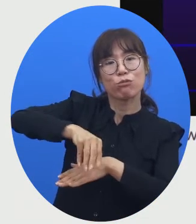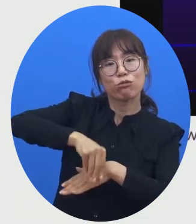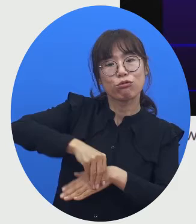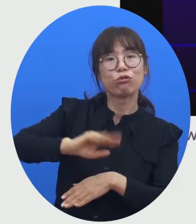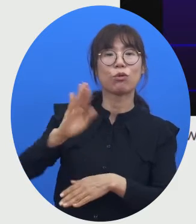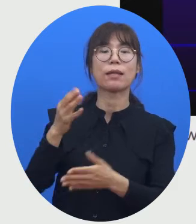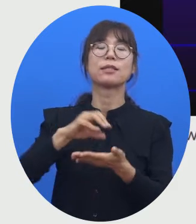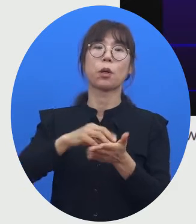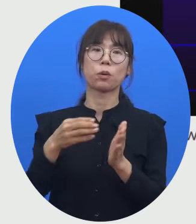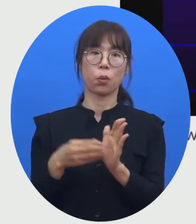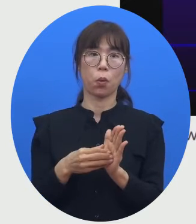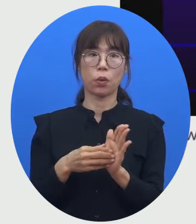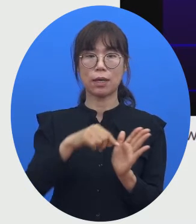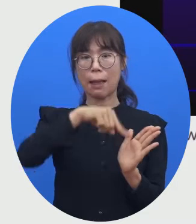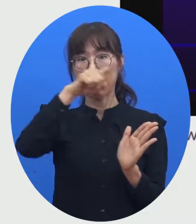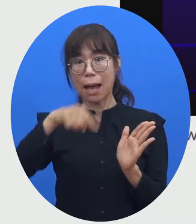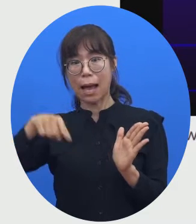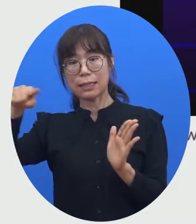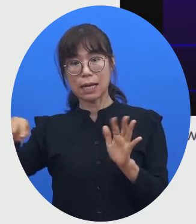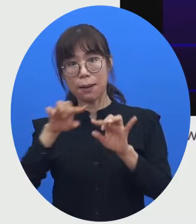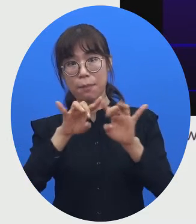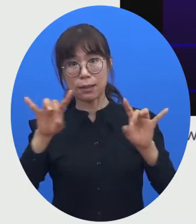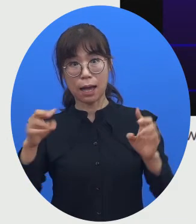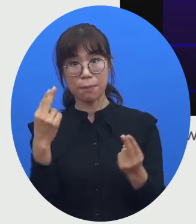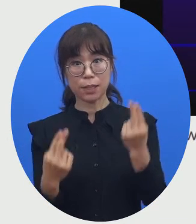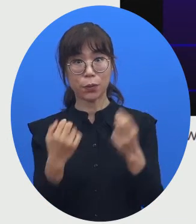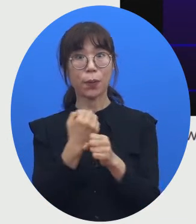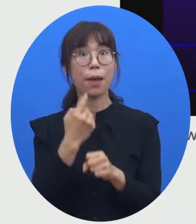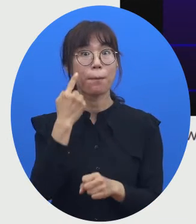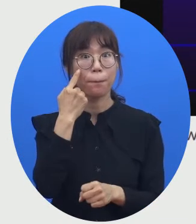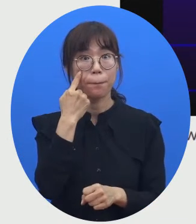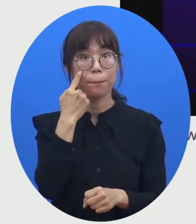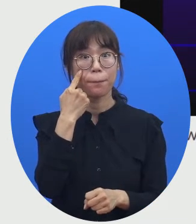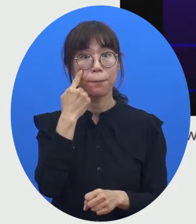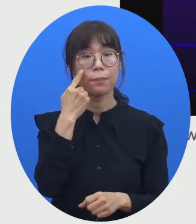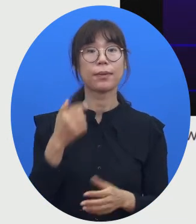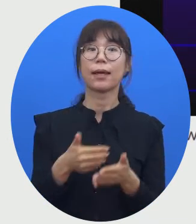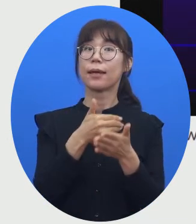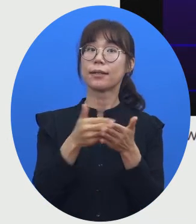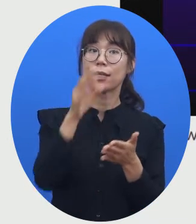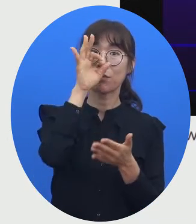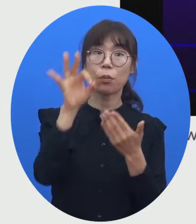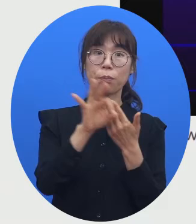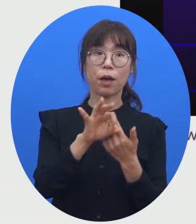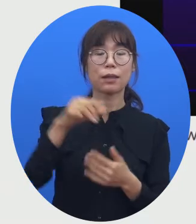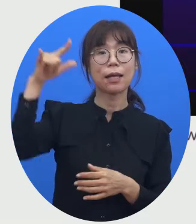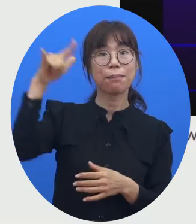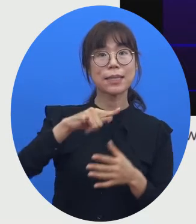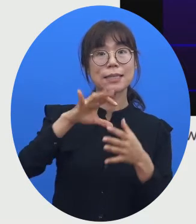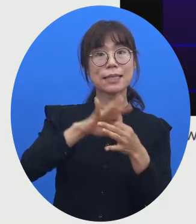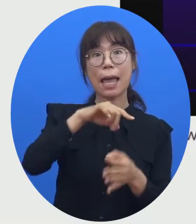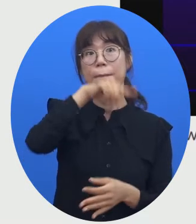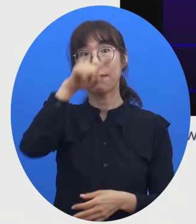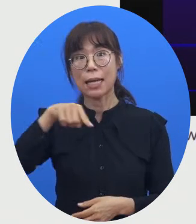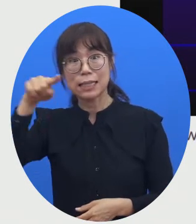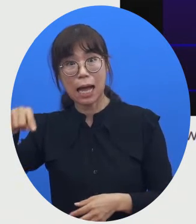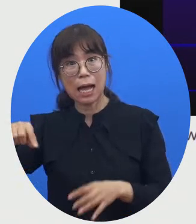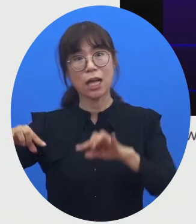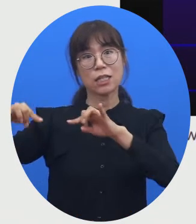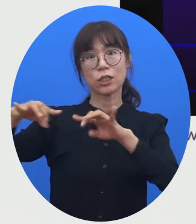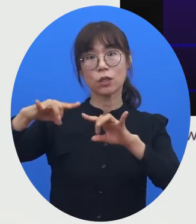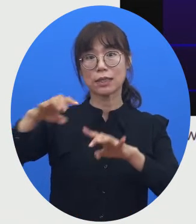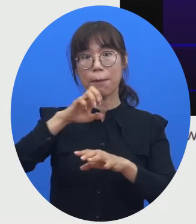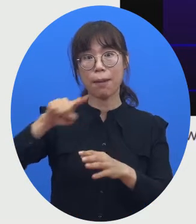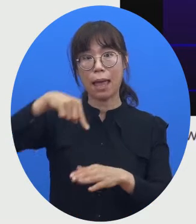전자기파의 파장별로 한번 볼 건데 그림을 보면 빛의 파장 또는 전자기파의 파장에 따라서